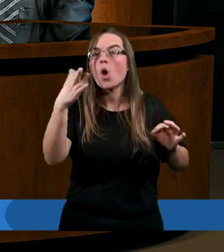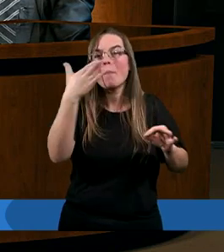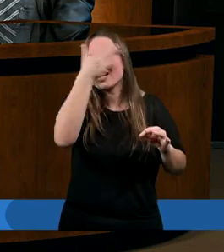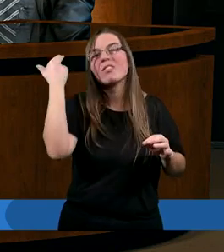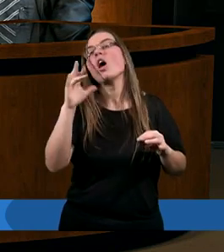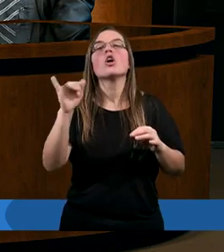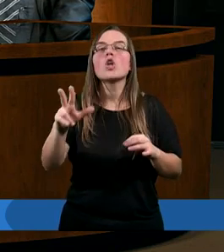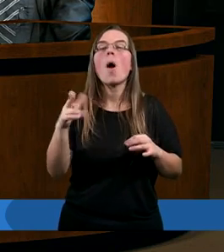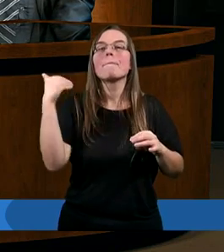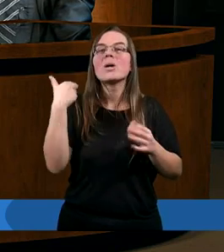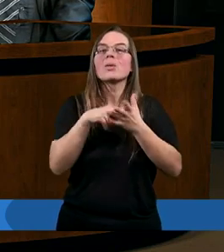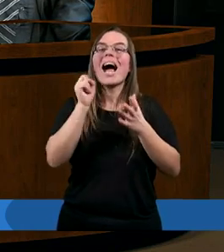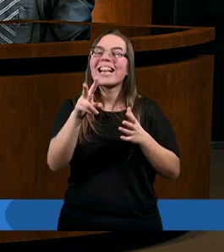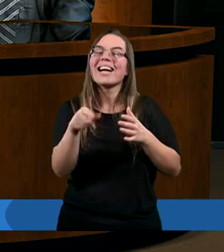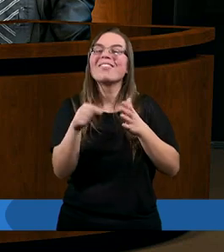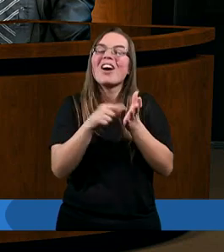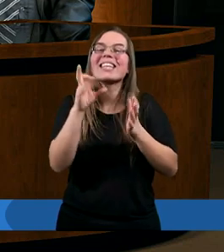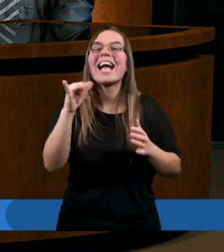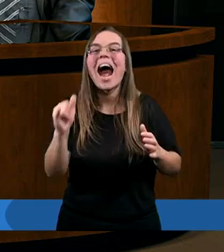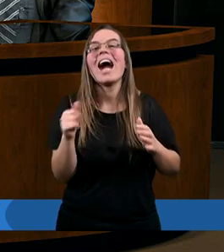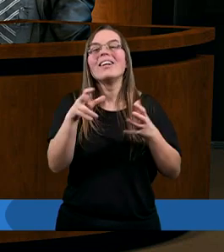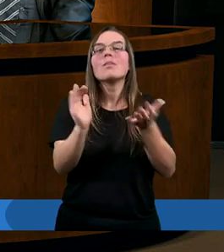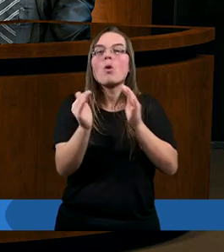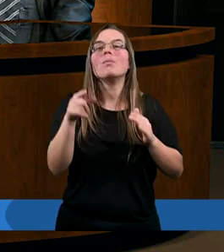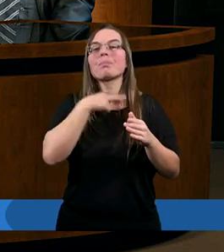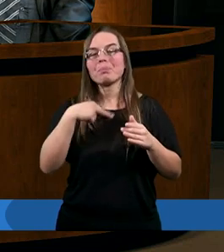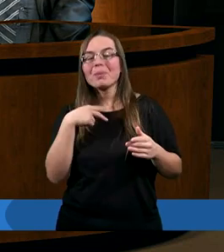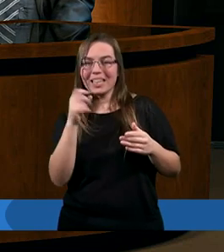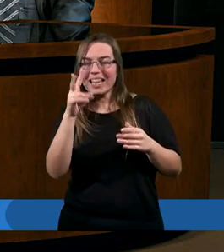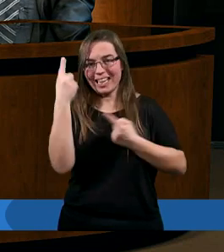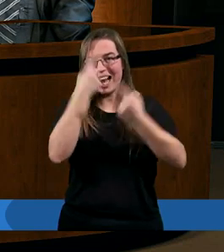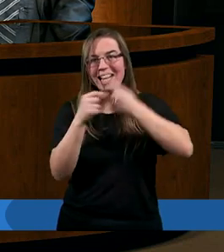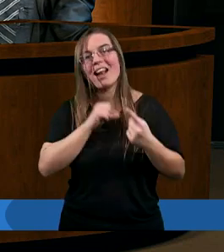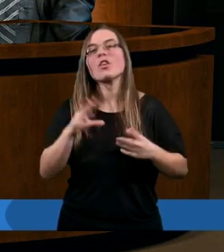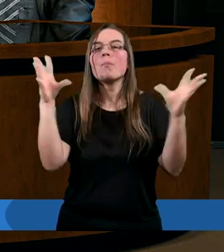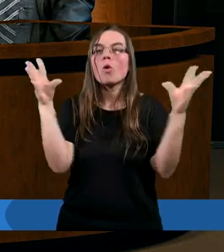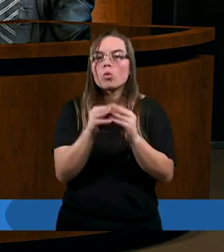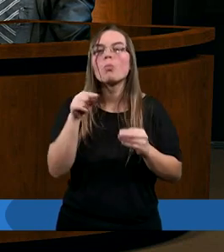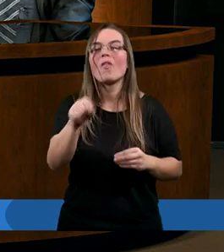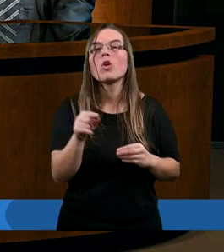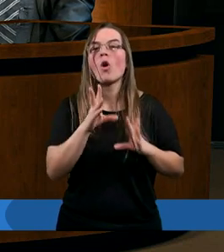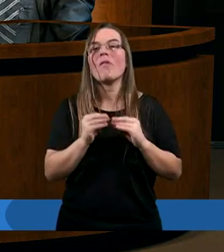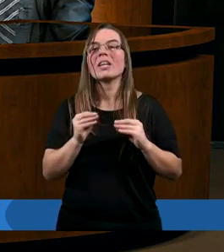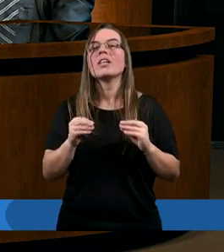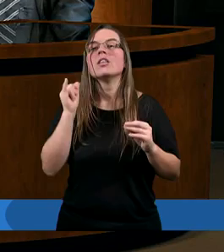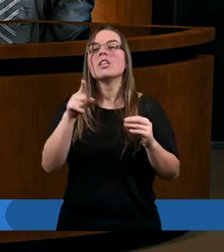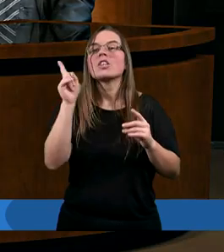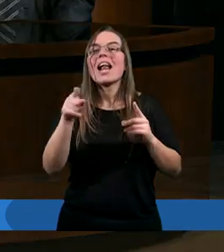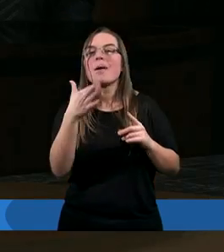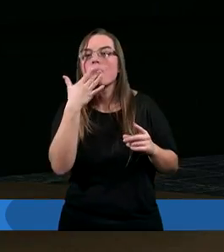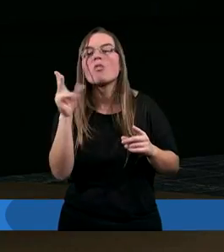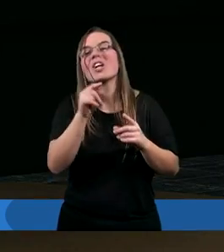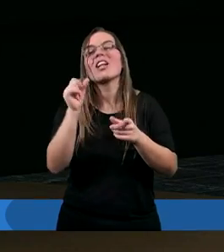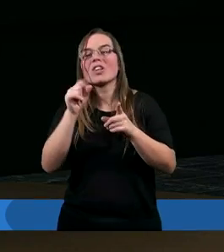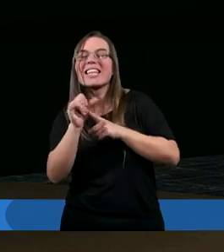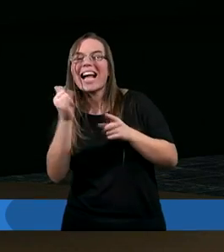to Hiob był na dobrym terotem. Tu się zastanawiam tak sumując jakby te mowy, to tak naprawdę